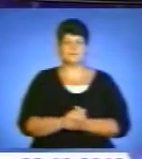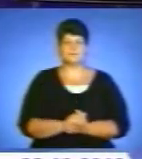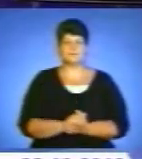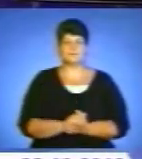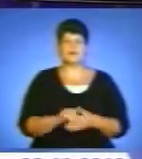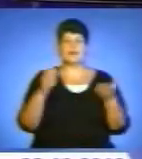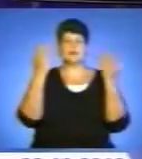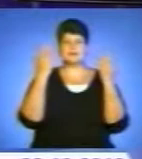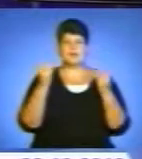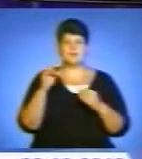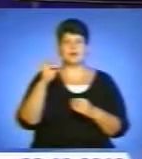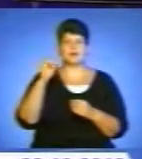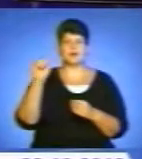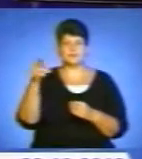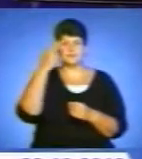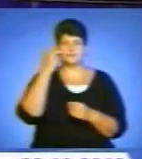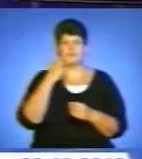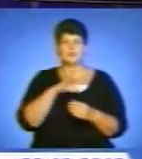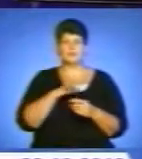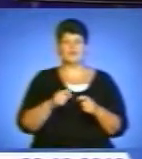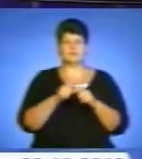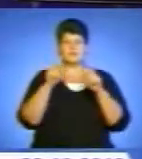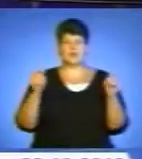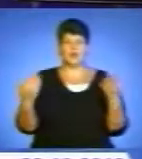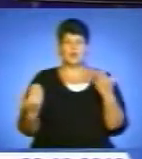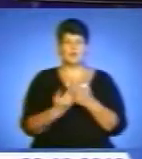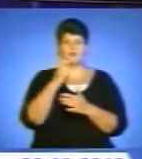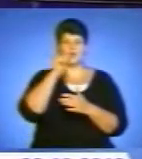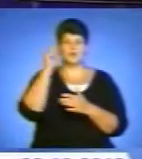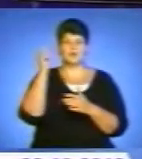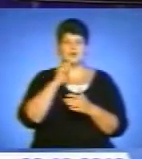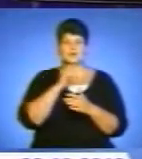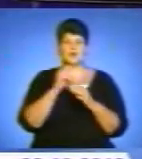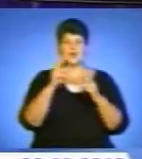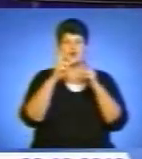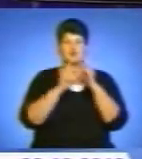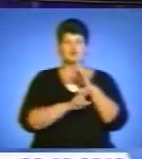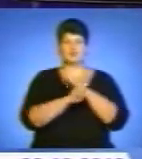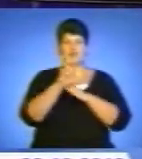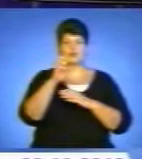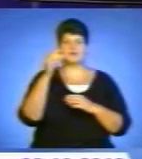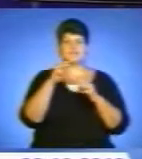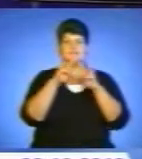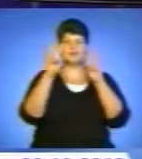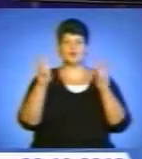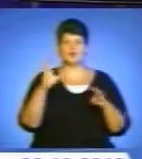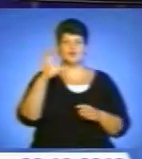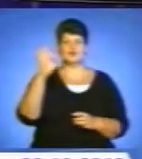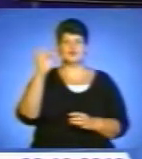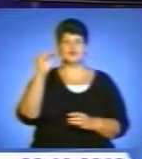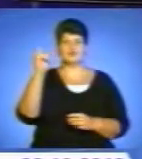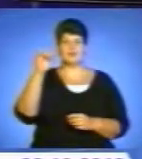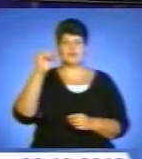Днями у Римі відбулося відкриття відновленого Українського собору Святої Софії. В урочистих богослужіннях з нагоди благословення